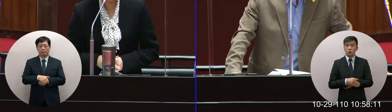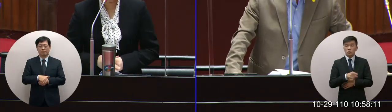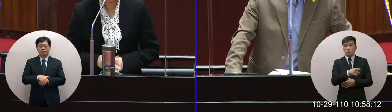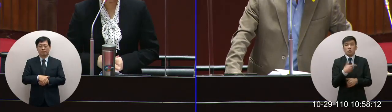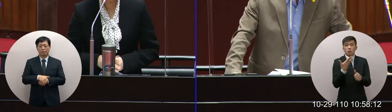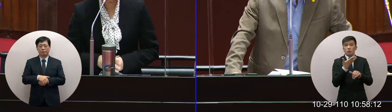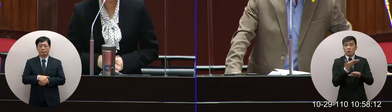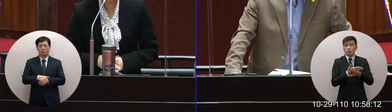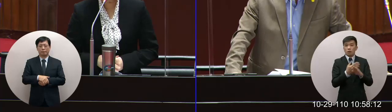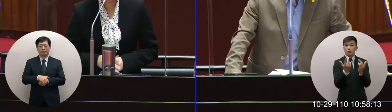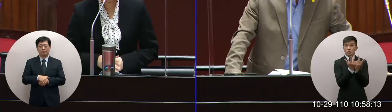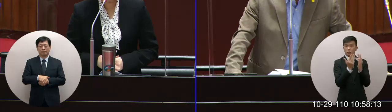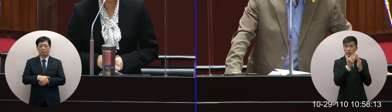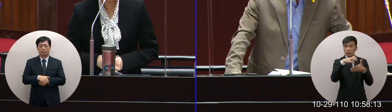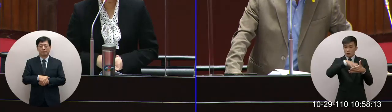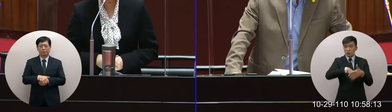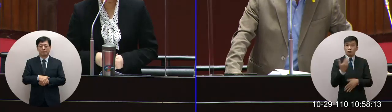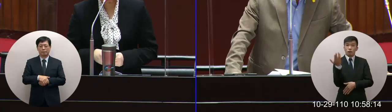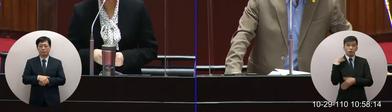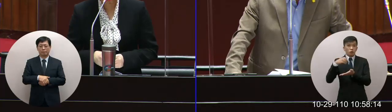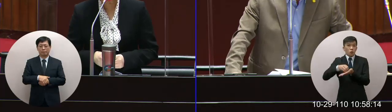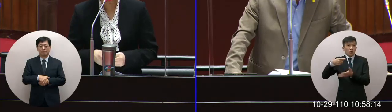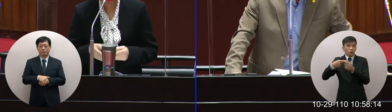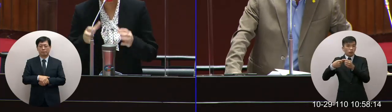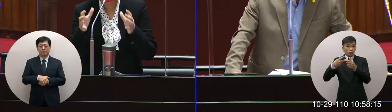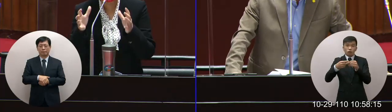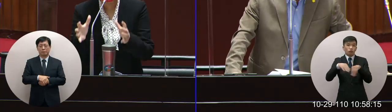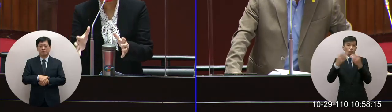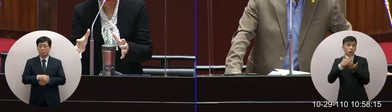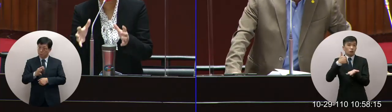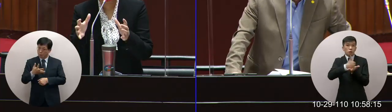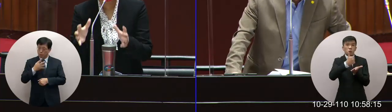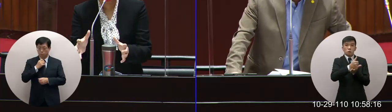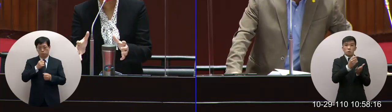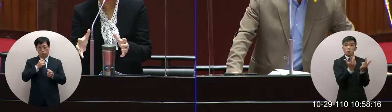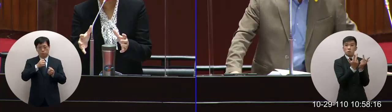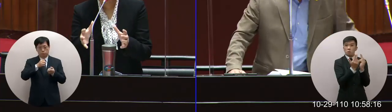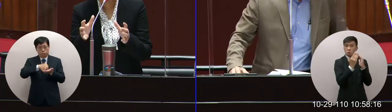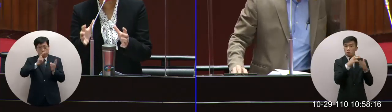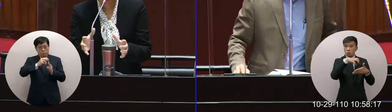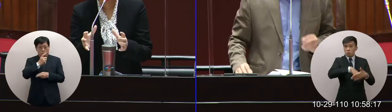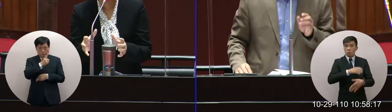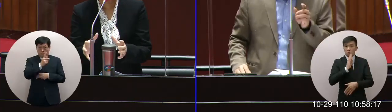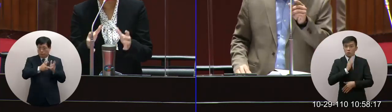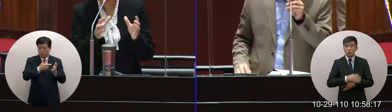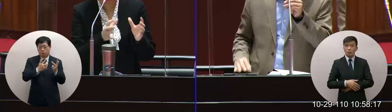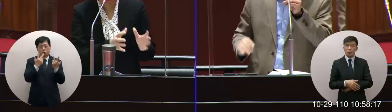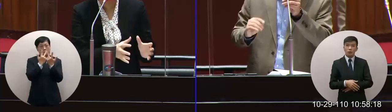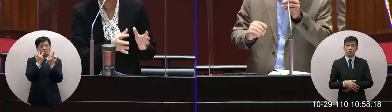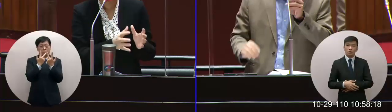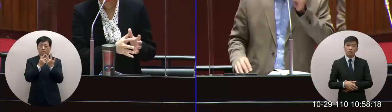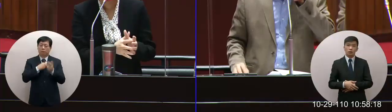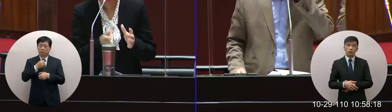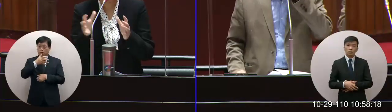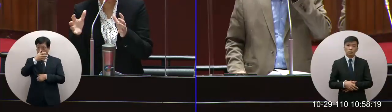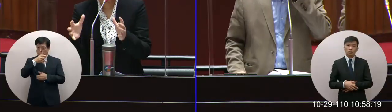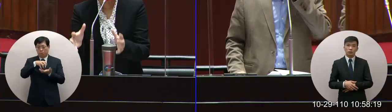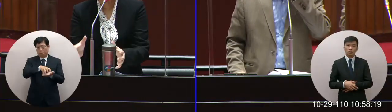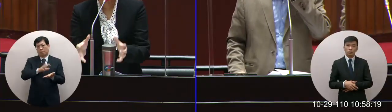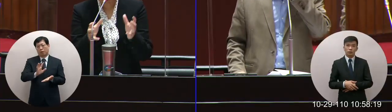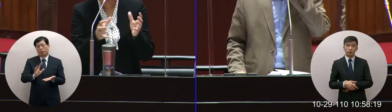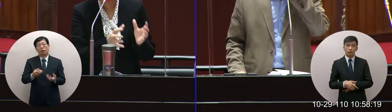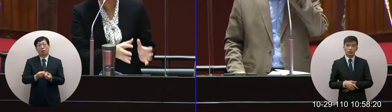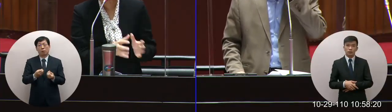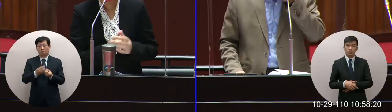目前核一核二都堆置在新北市的境內因為核一廠因為新北市不給我們這個執照